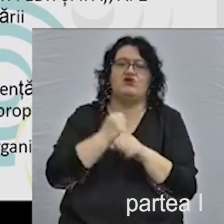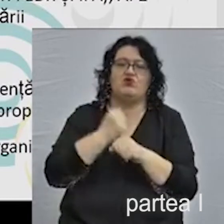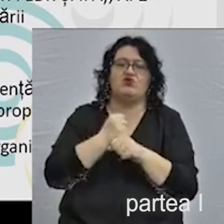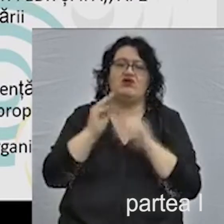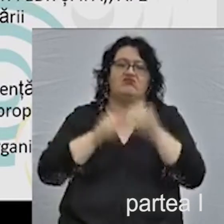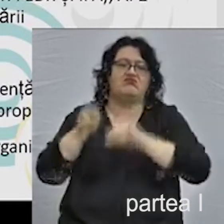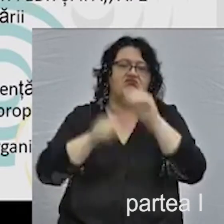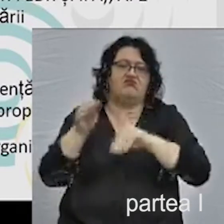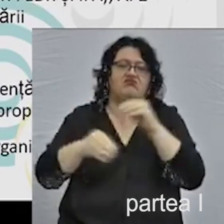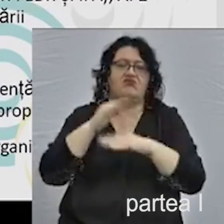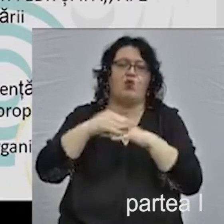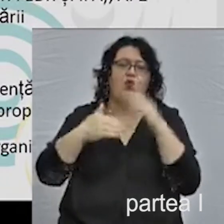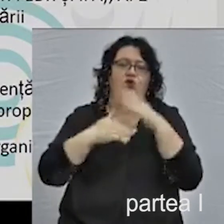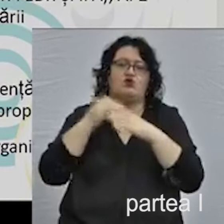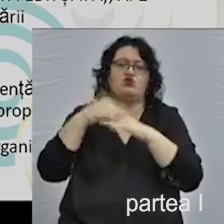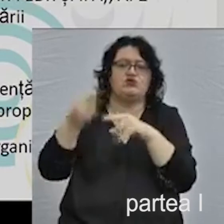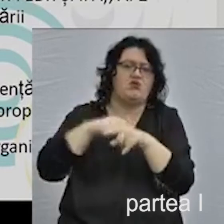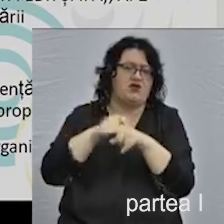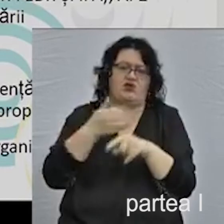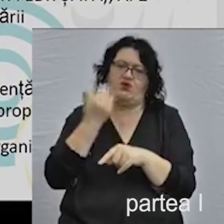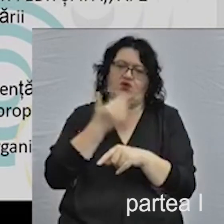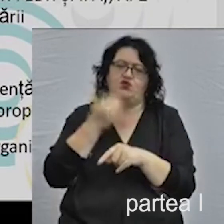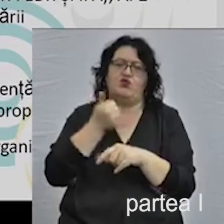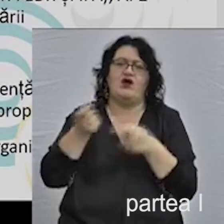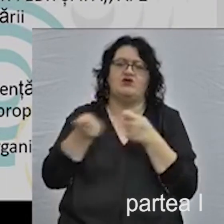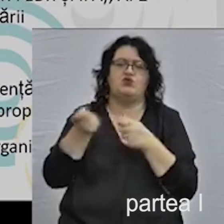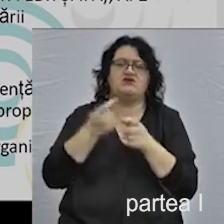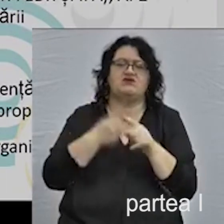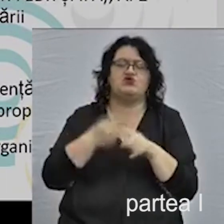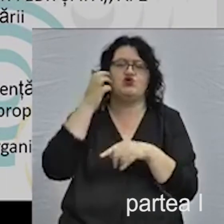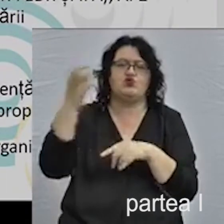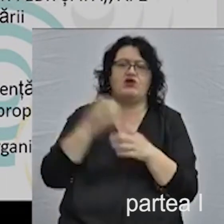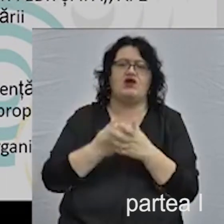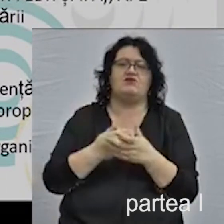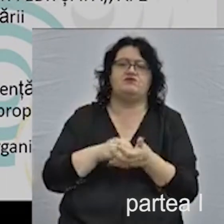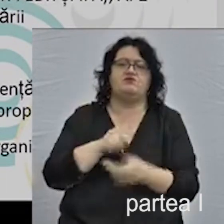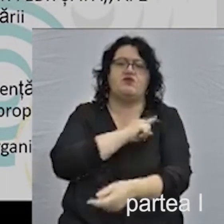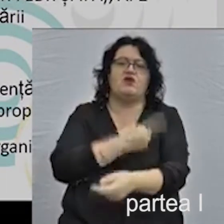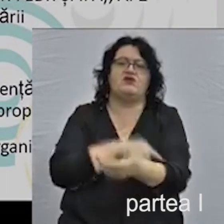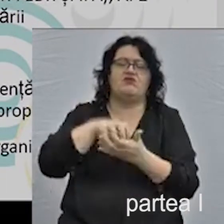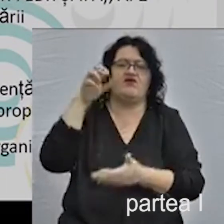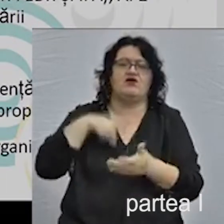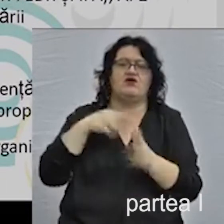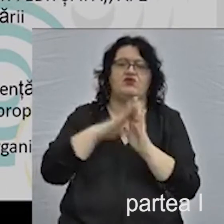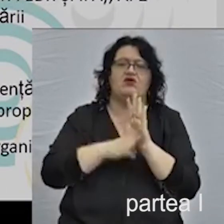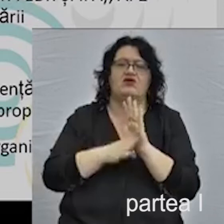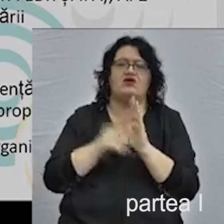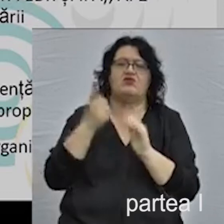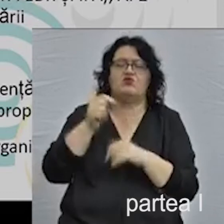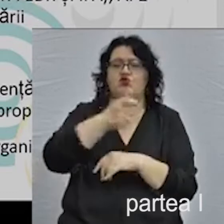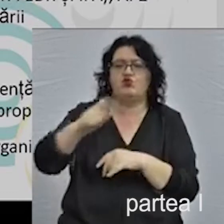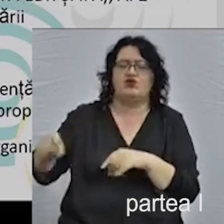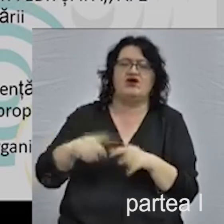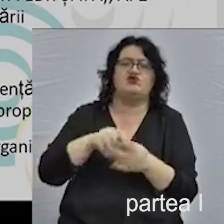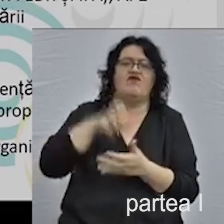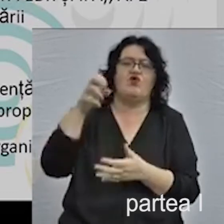infrastructură și nici lucrări de reabilitare. Sursa de finanțare, după cum am spus, este Programul Transnațional Dunărea, iar